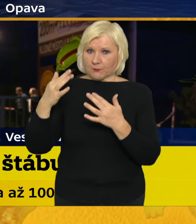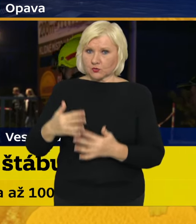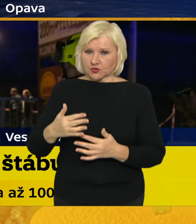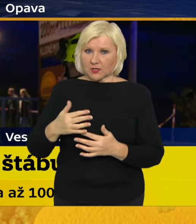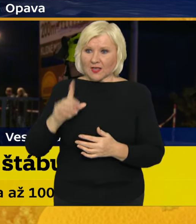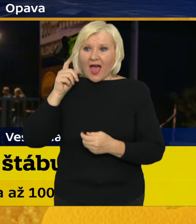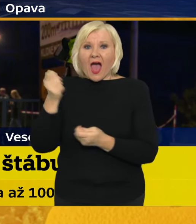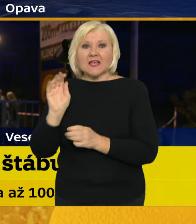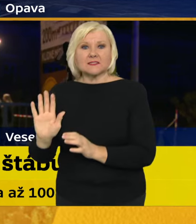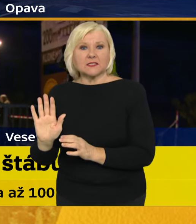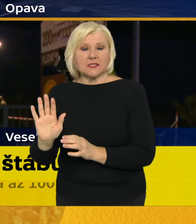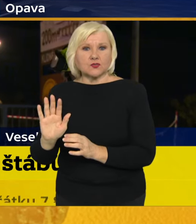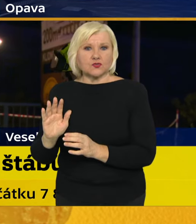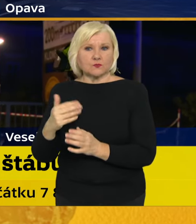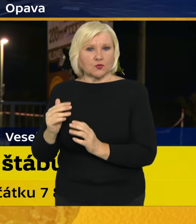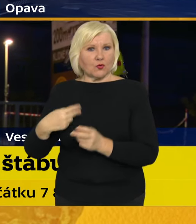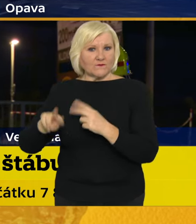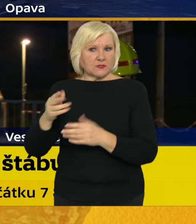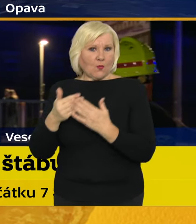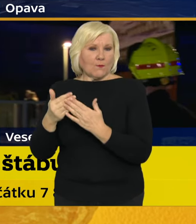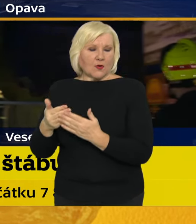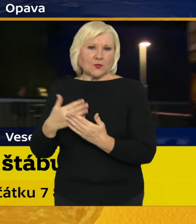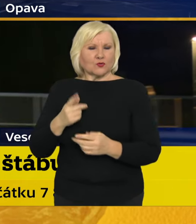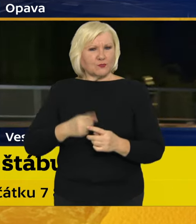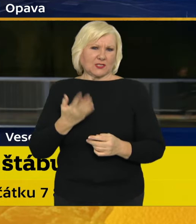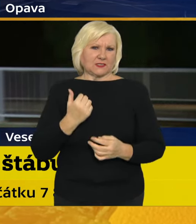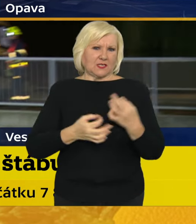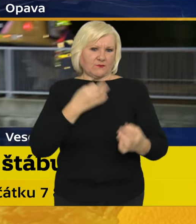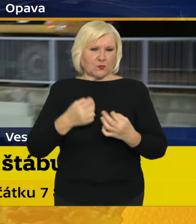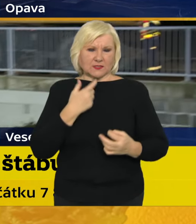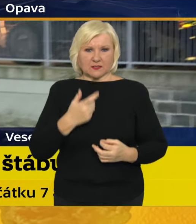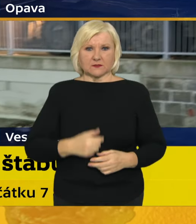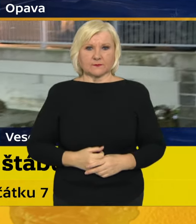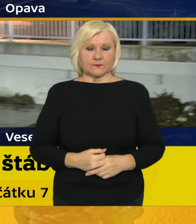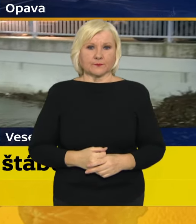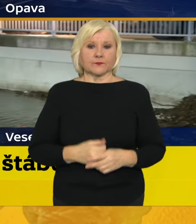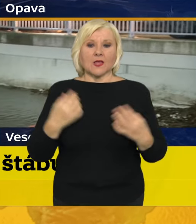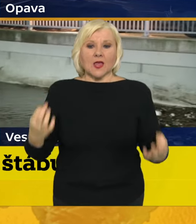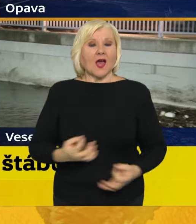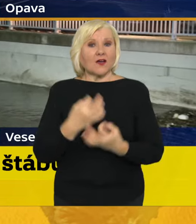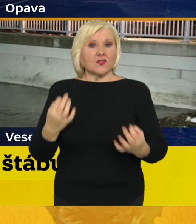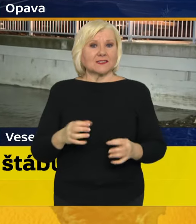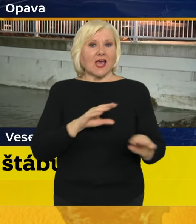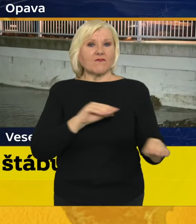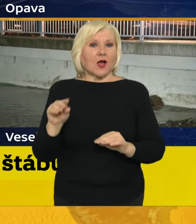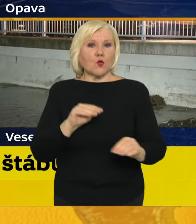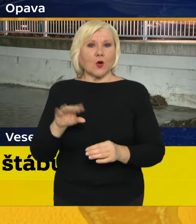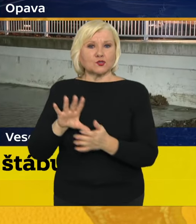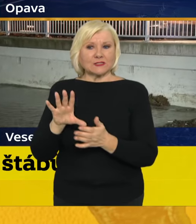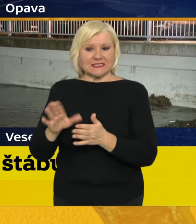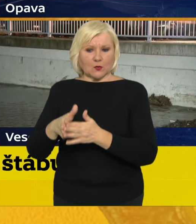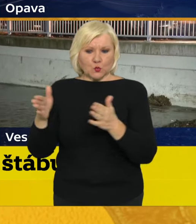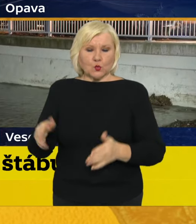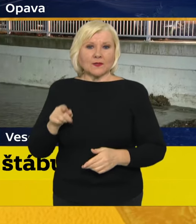hasičů, jenom za dnešek, tak jenom, to můžete okomentovat blíž. Děkuji. Co se týče evakuačních center v